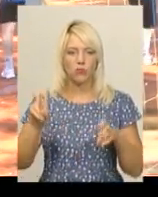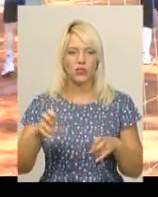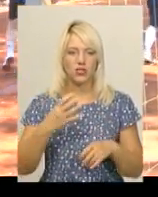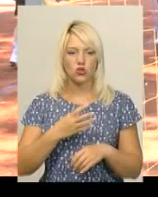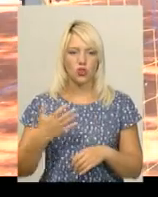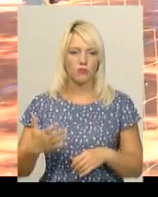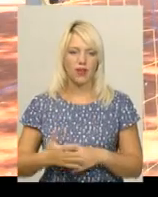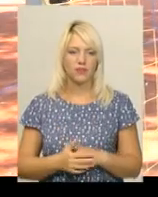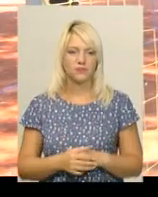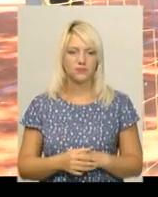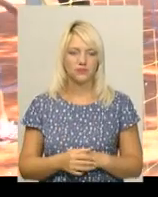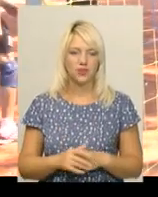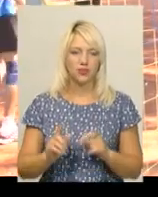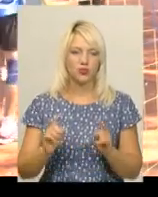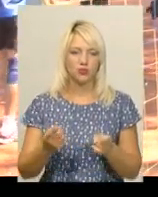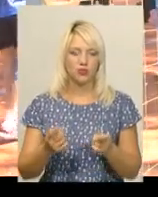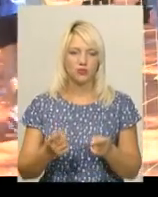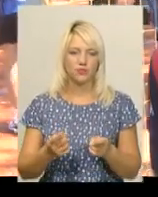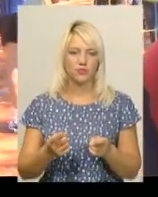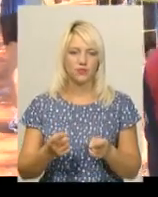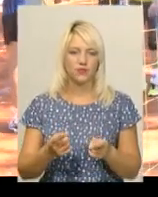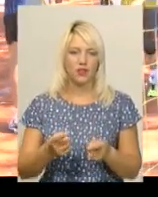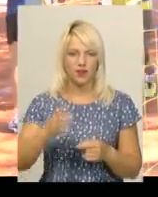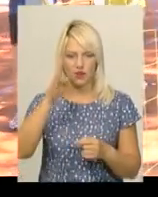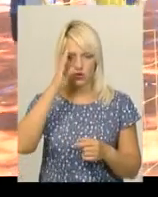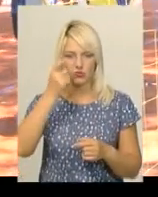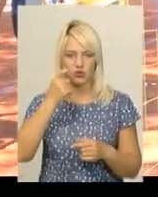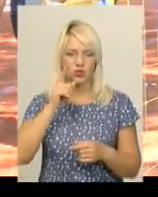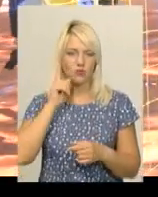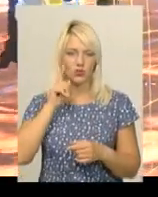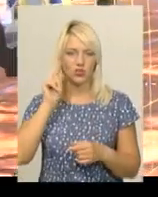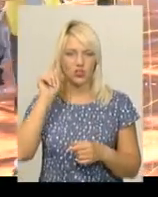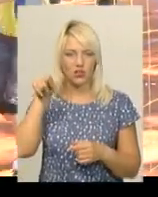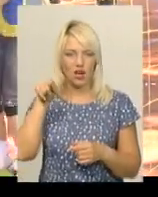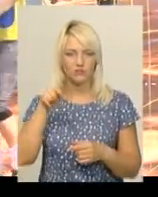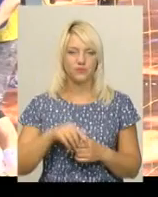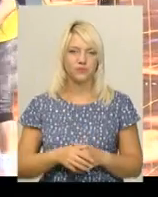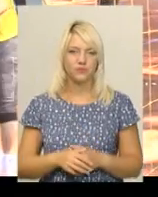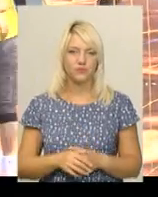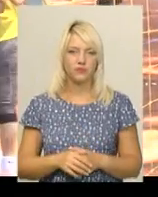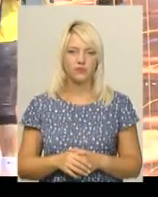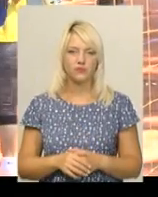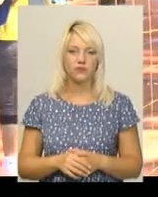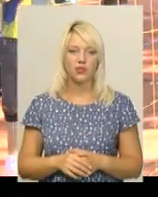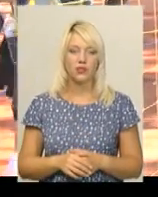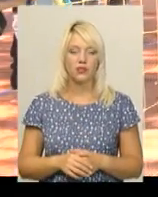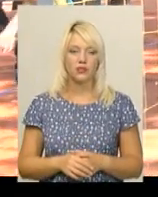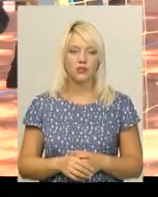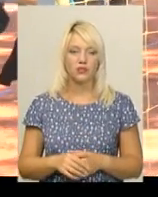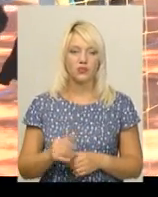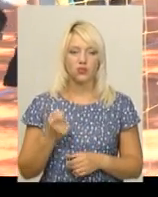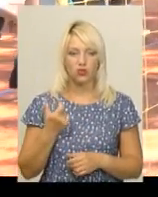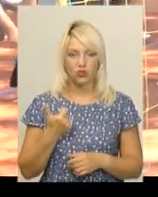45. Тому, скажімо так, хлопці трошки молодіші там були з тої сторони, сітки, і